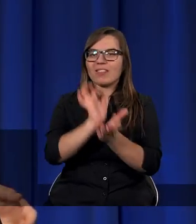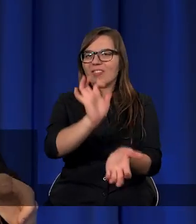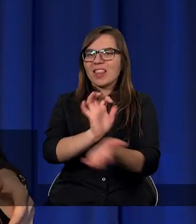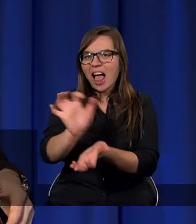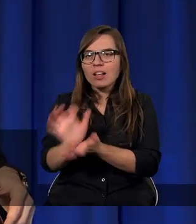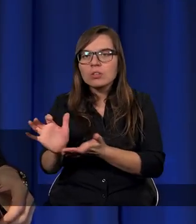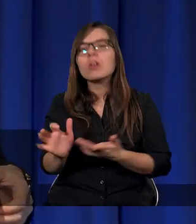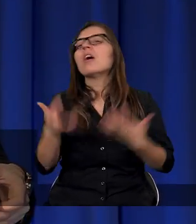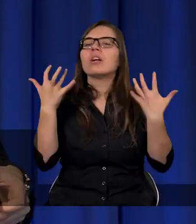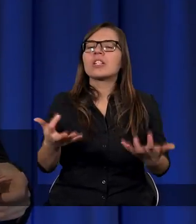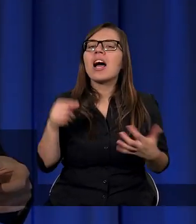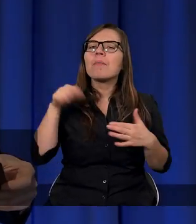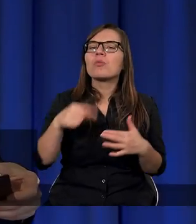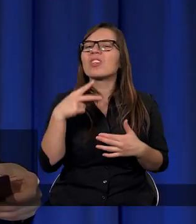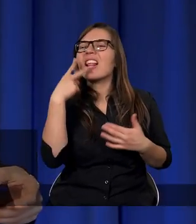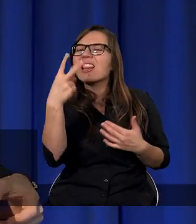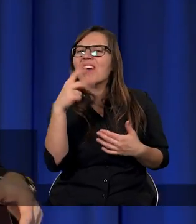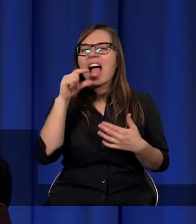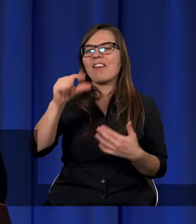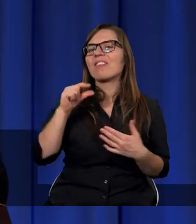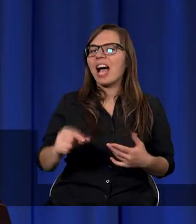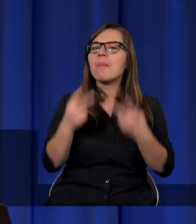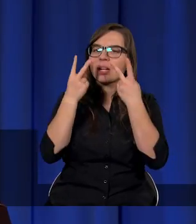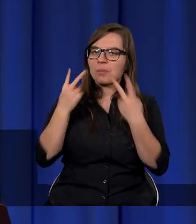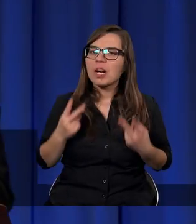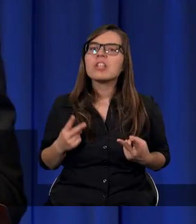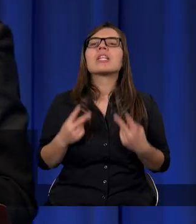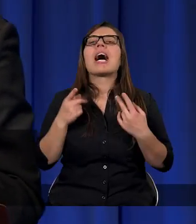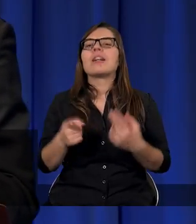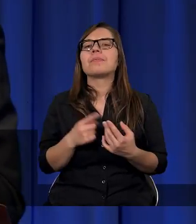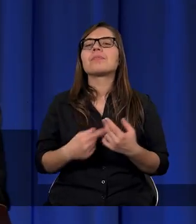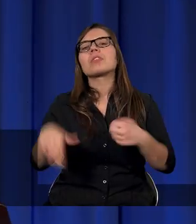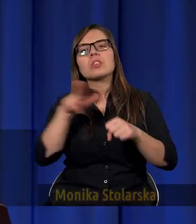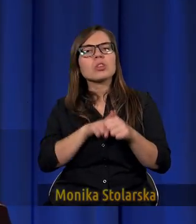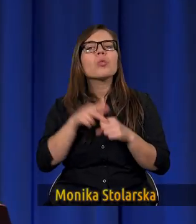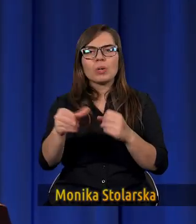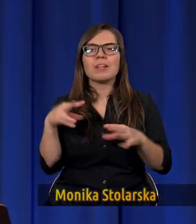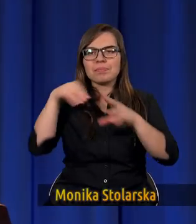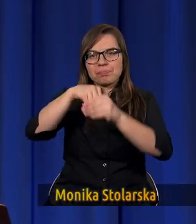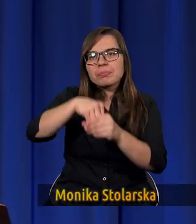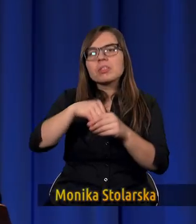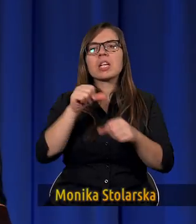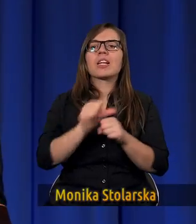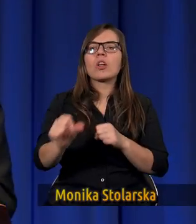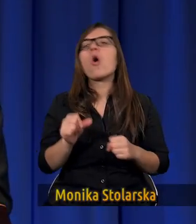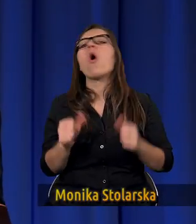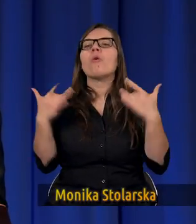i chciałbym tutaj dwa fragmenty takie przeczytać, które ona zawarła właśnie w książce Życie Jezusa.